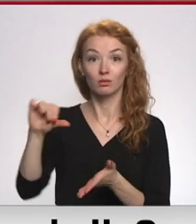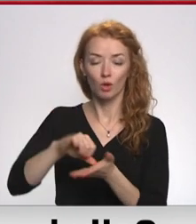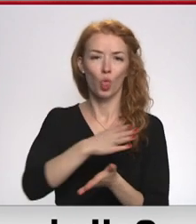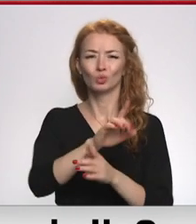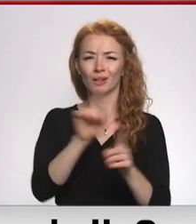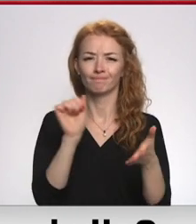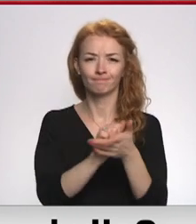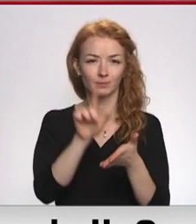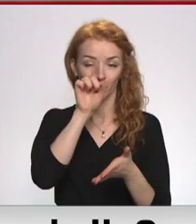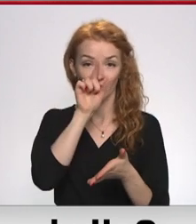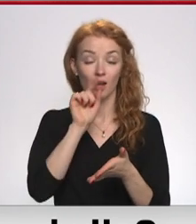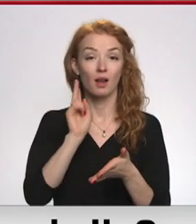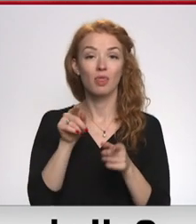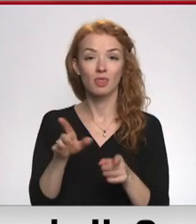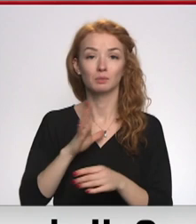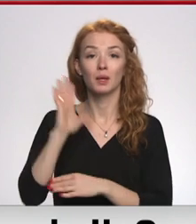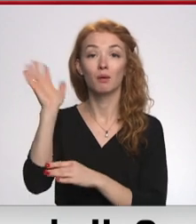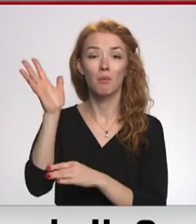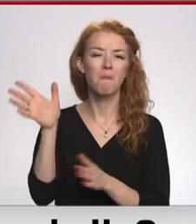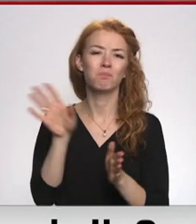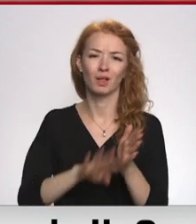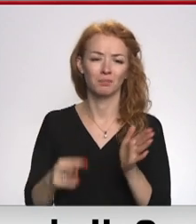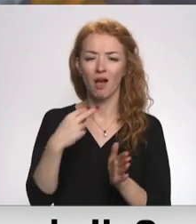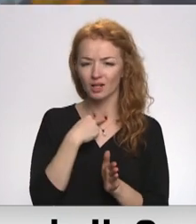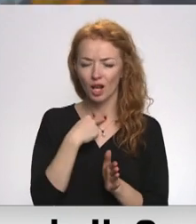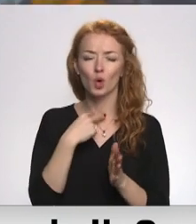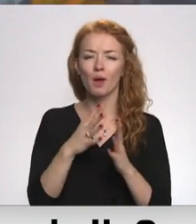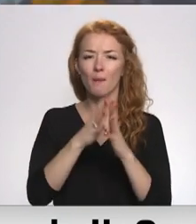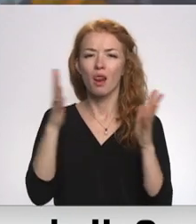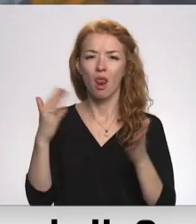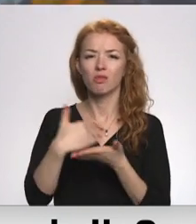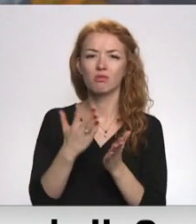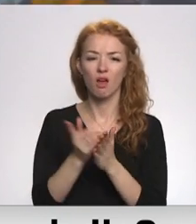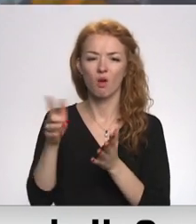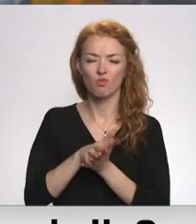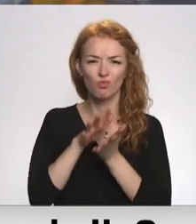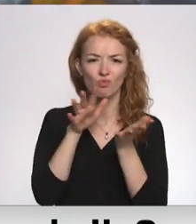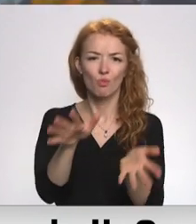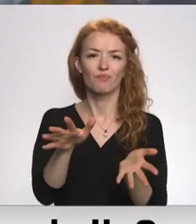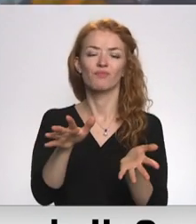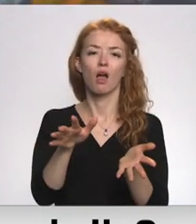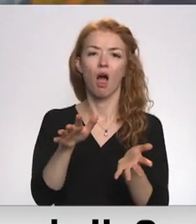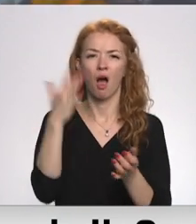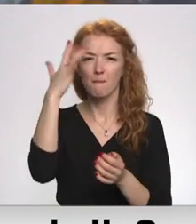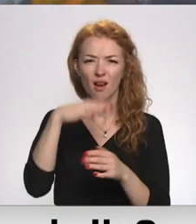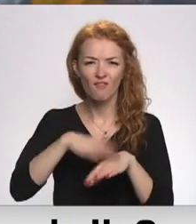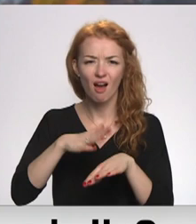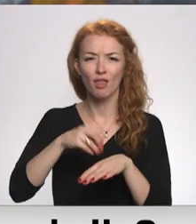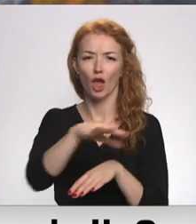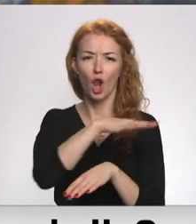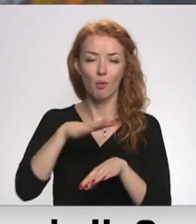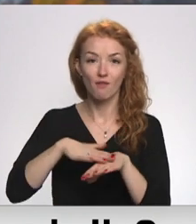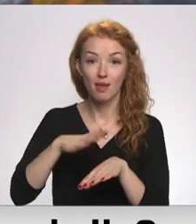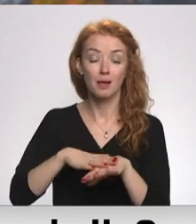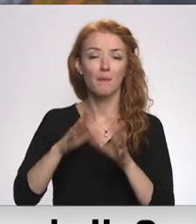kontā rakstījāt, ka tā bija runa bez pārsteigumiem, lielākoties apsūdzot ļaunos un kolonēlos rietumus. Ko